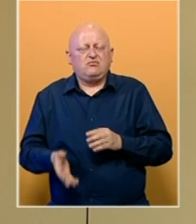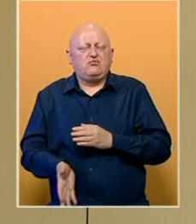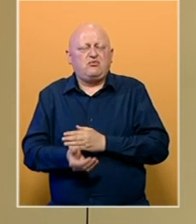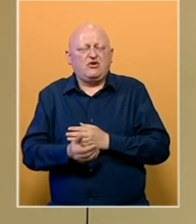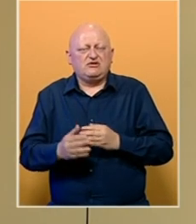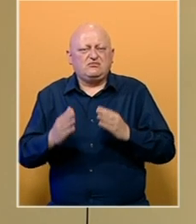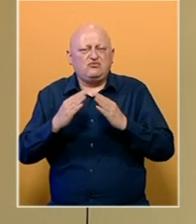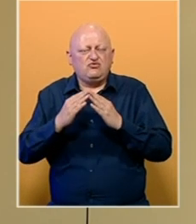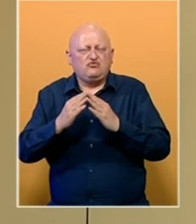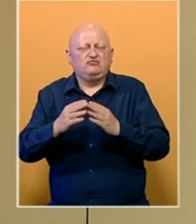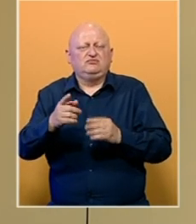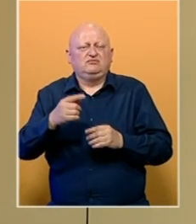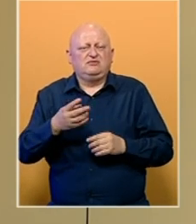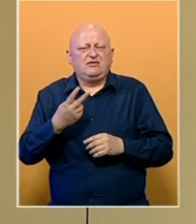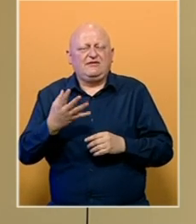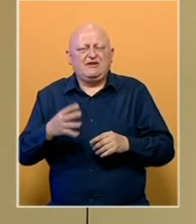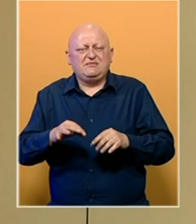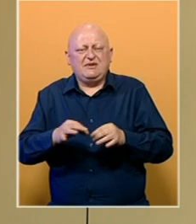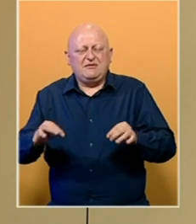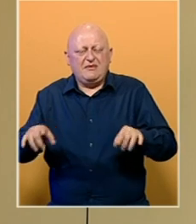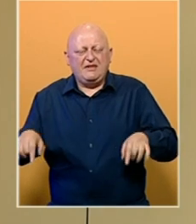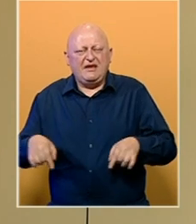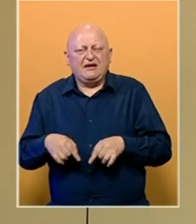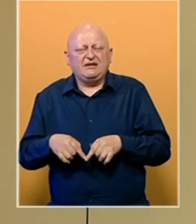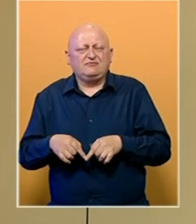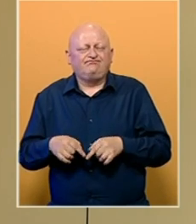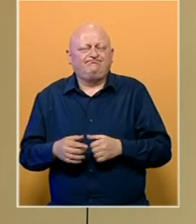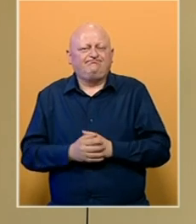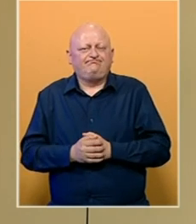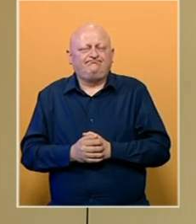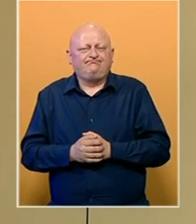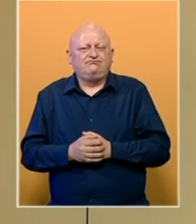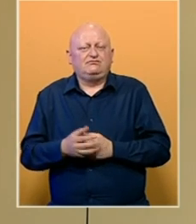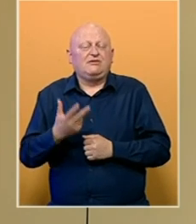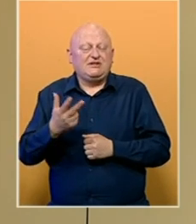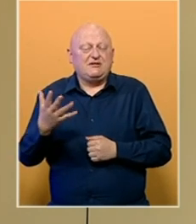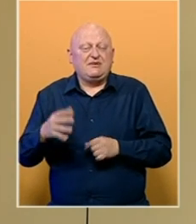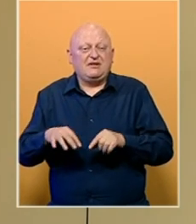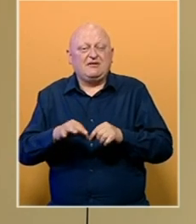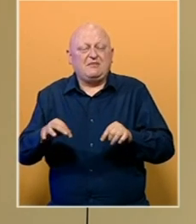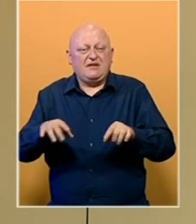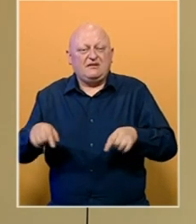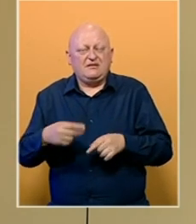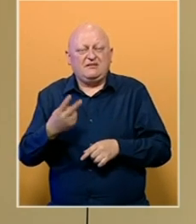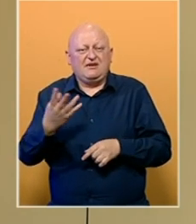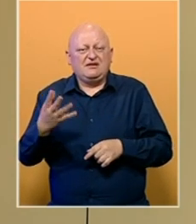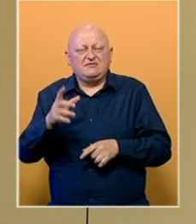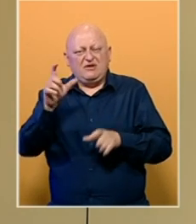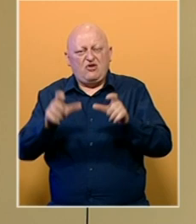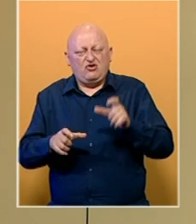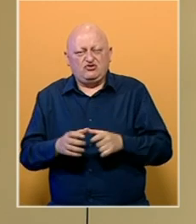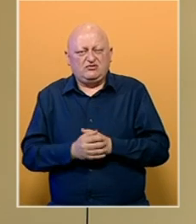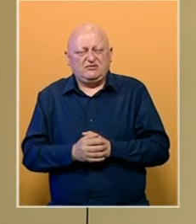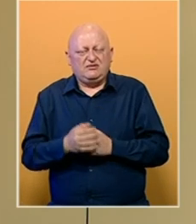U tim kućicama je na 35 kvadratnih metara bilo po 25 osoba.